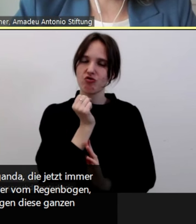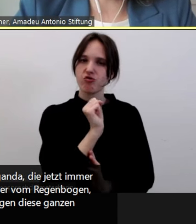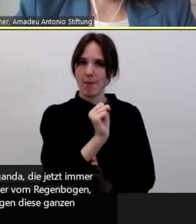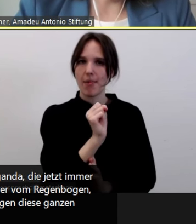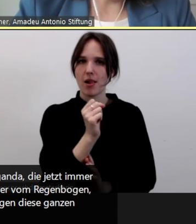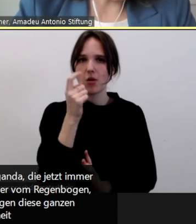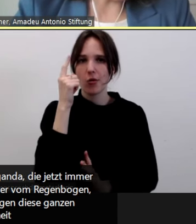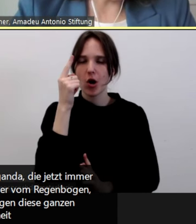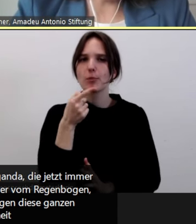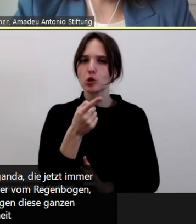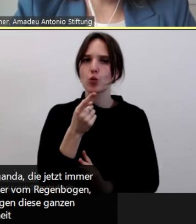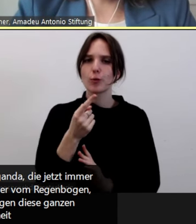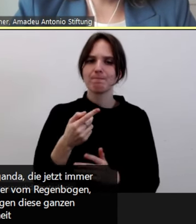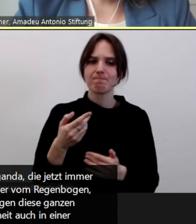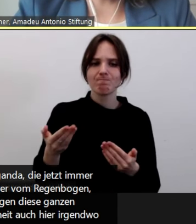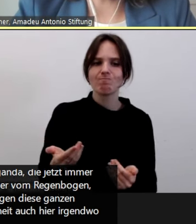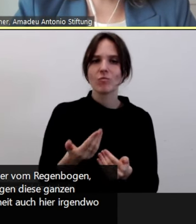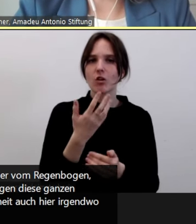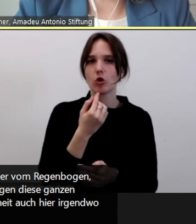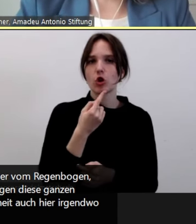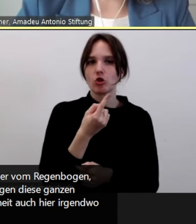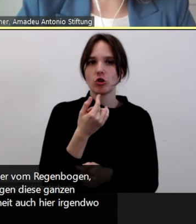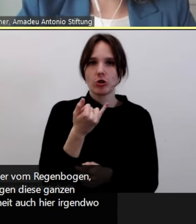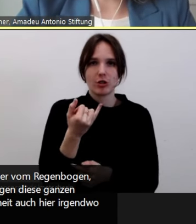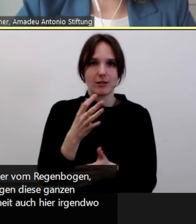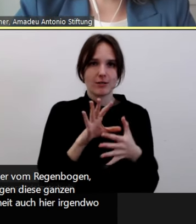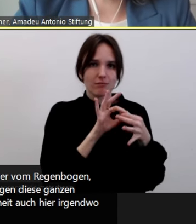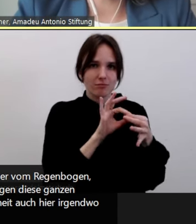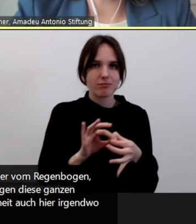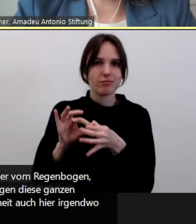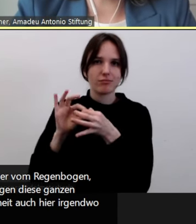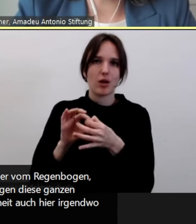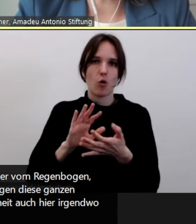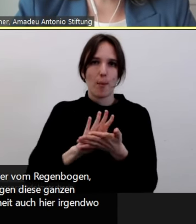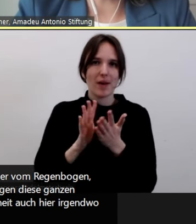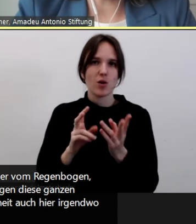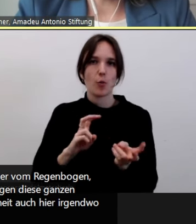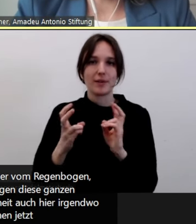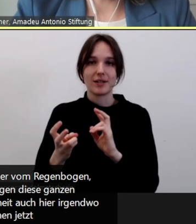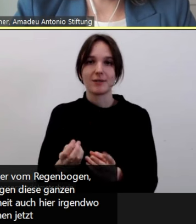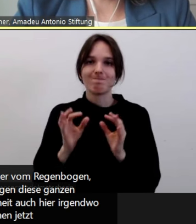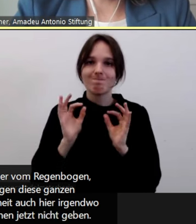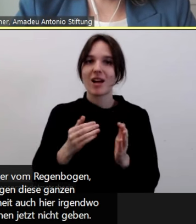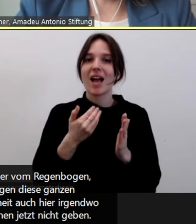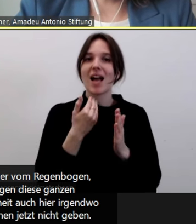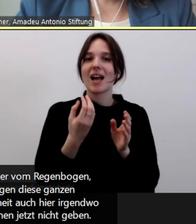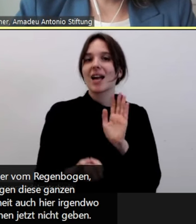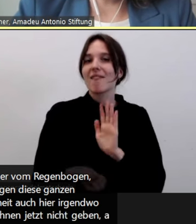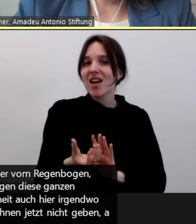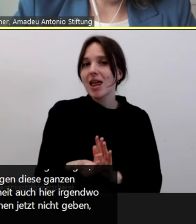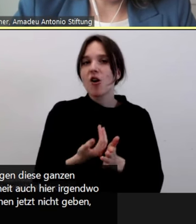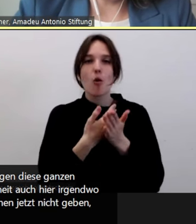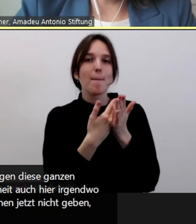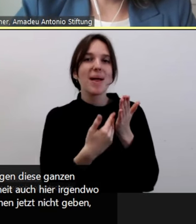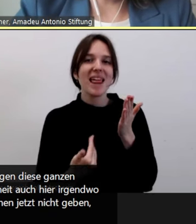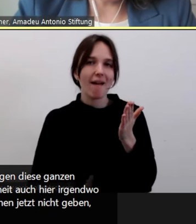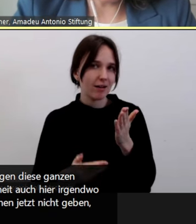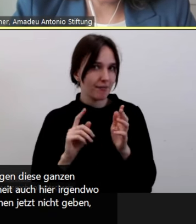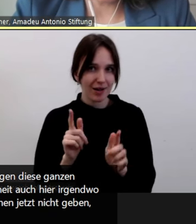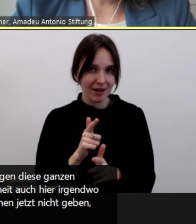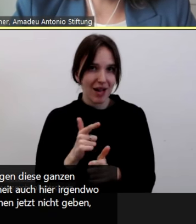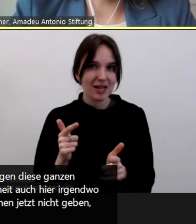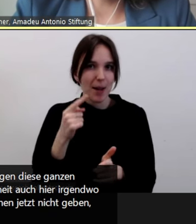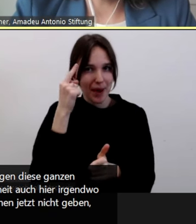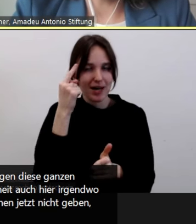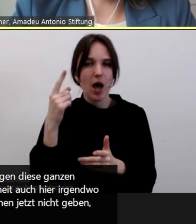Sicherheit auch hier irgendwo in der Praxis. Also einen direkten Nachweis kann ich Ihnen jetzt nicht geben. Aber dass natürlich sich